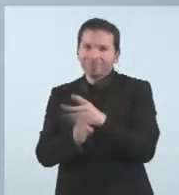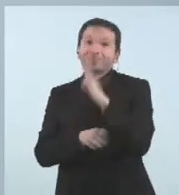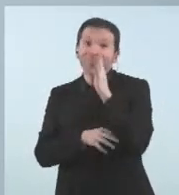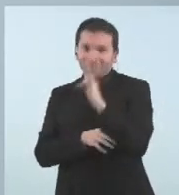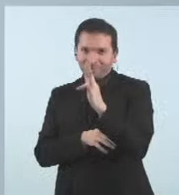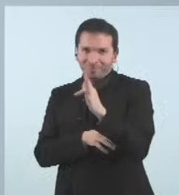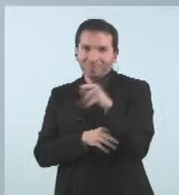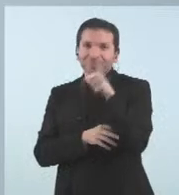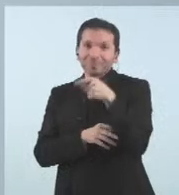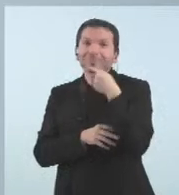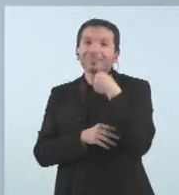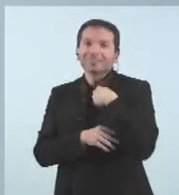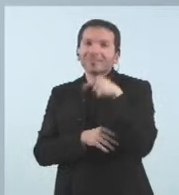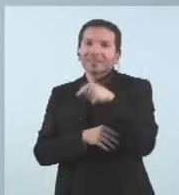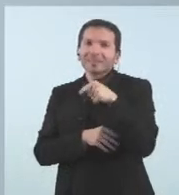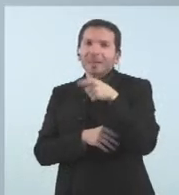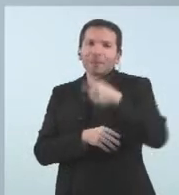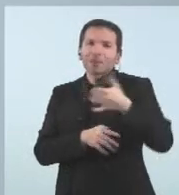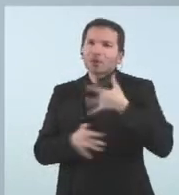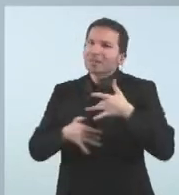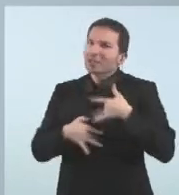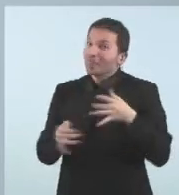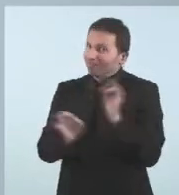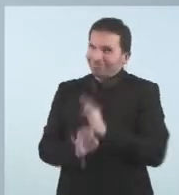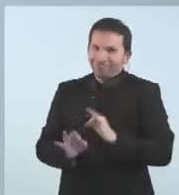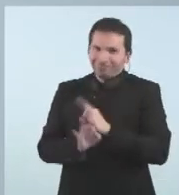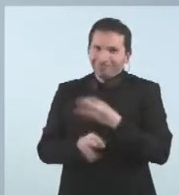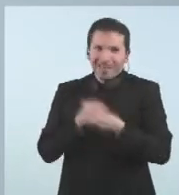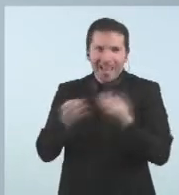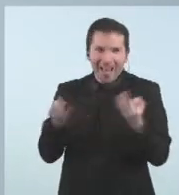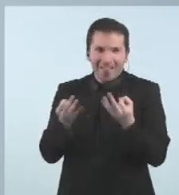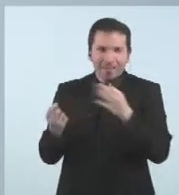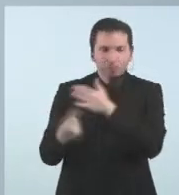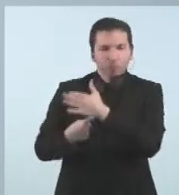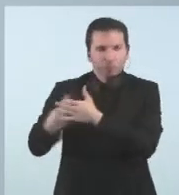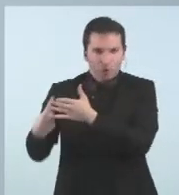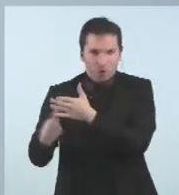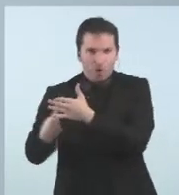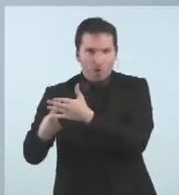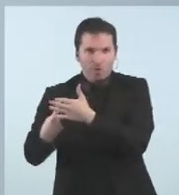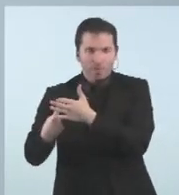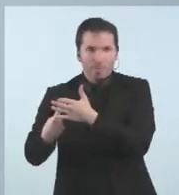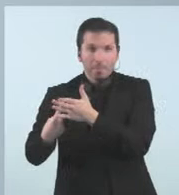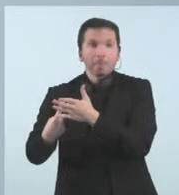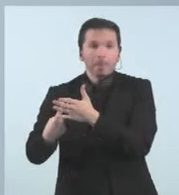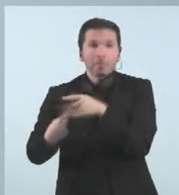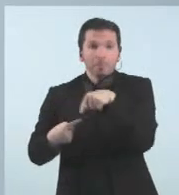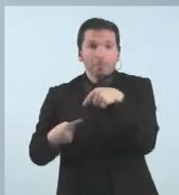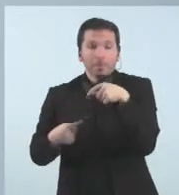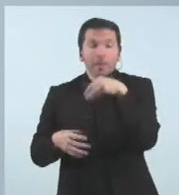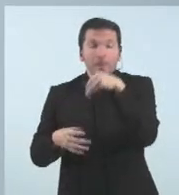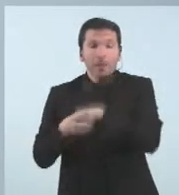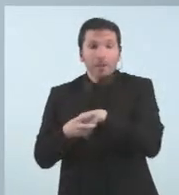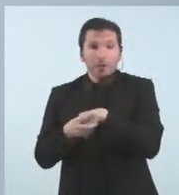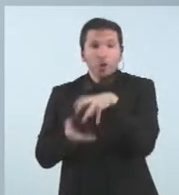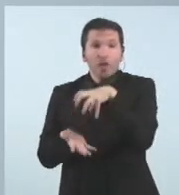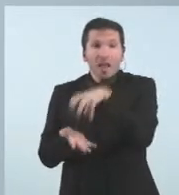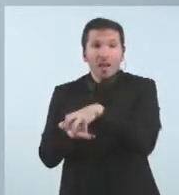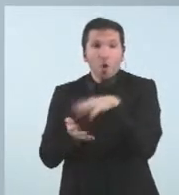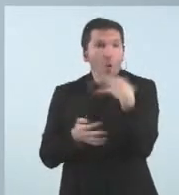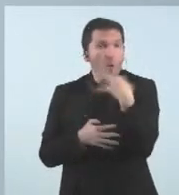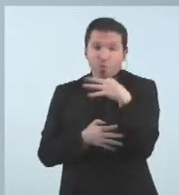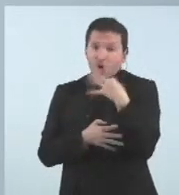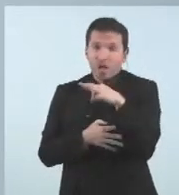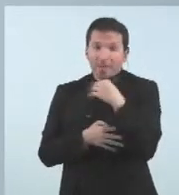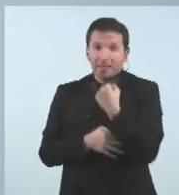asimptomàtics. És a aquells asimptomàtics es fa contenció i aïllament en la pròpia residència només es traslladen amb suport